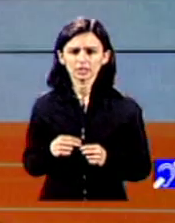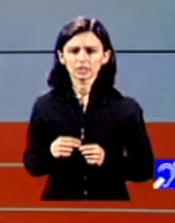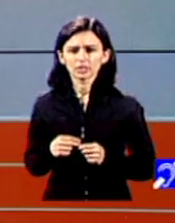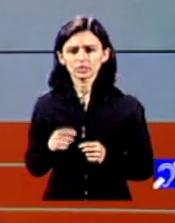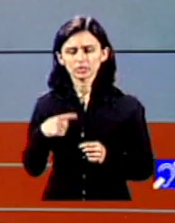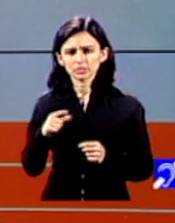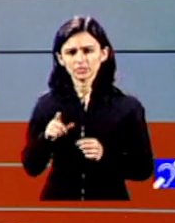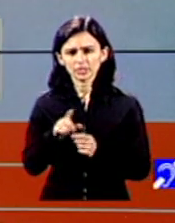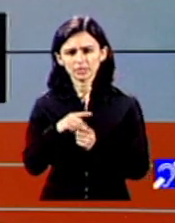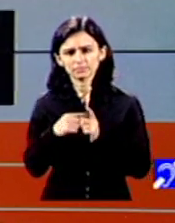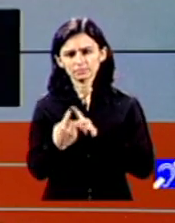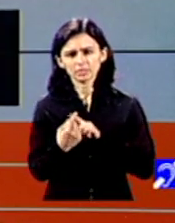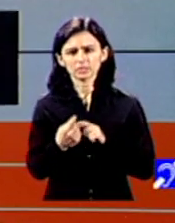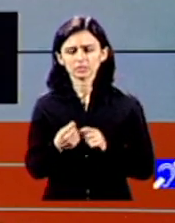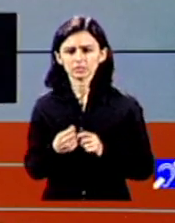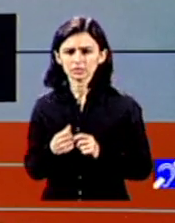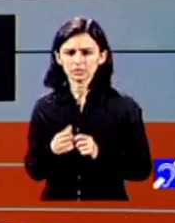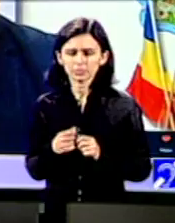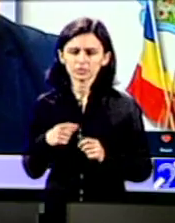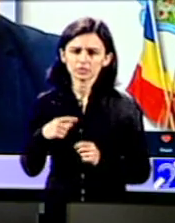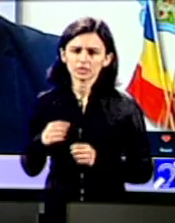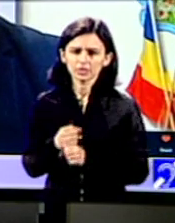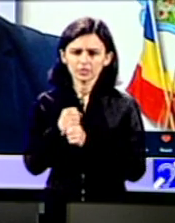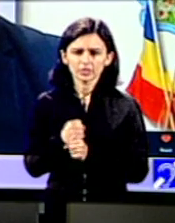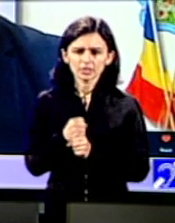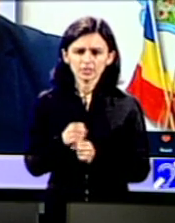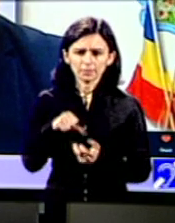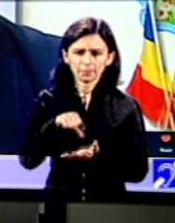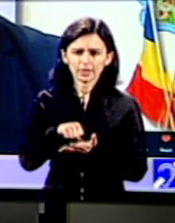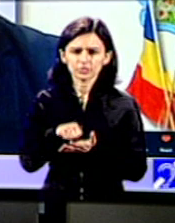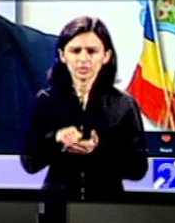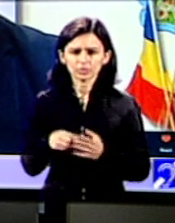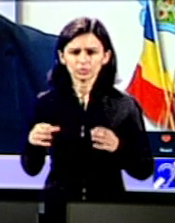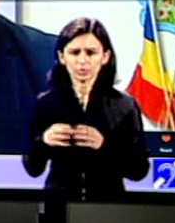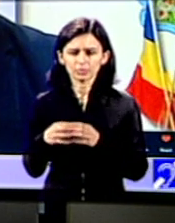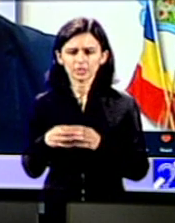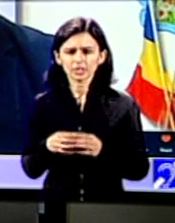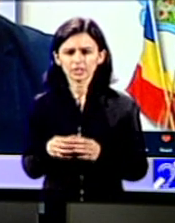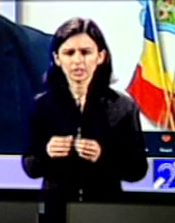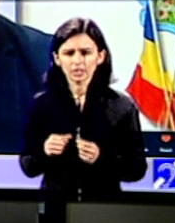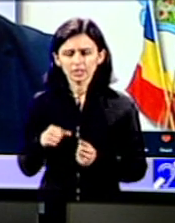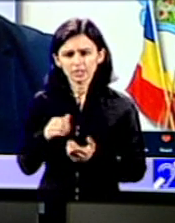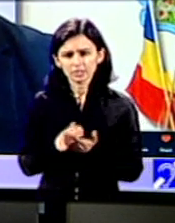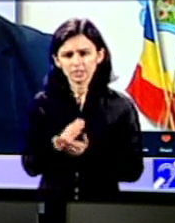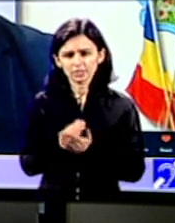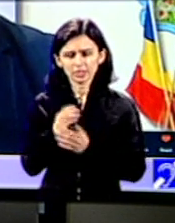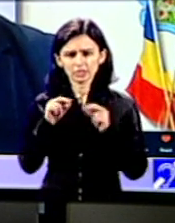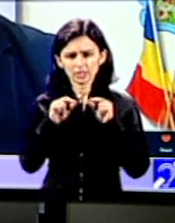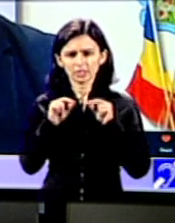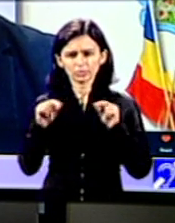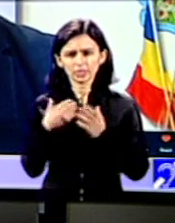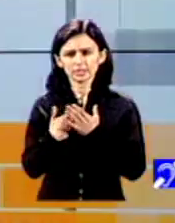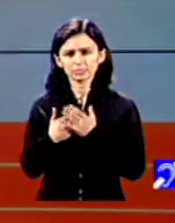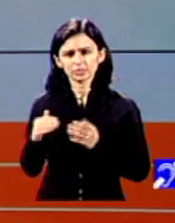servicii în comunitate centre de tip respiro servicii de educație ar trebui de fapt înființate servicii de educație pentru